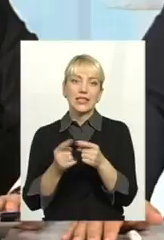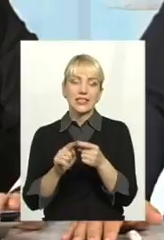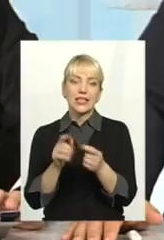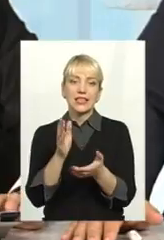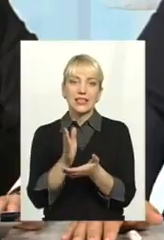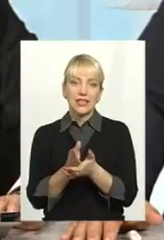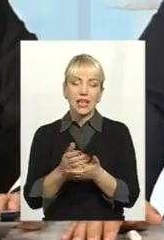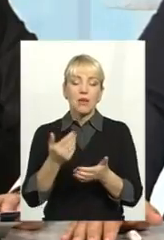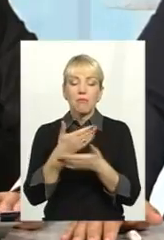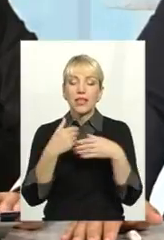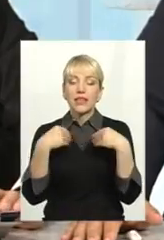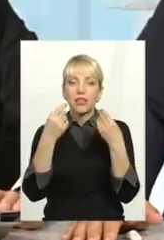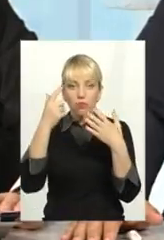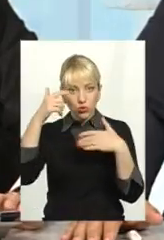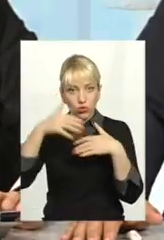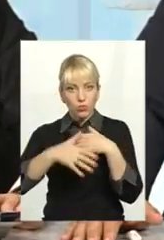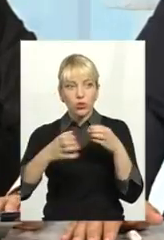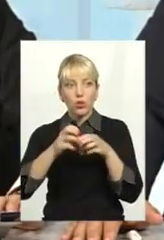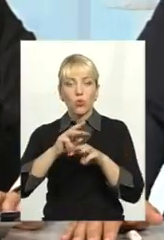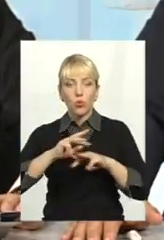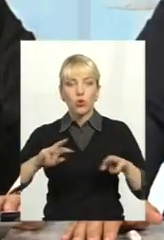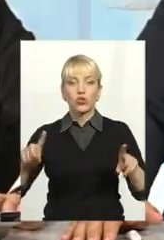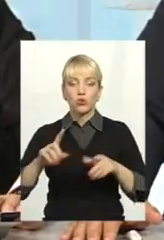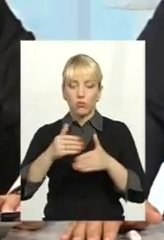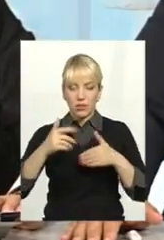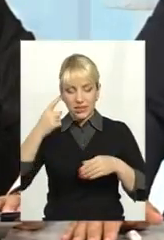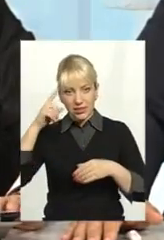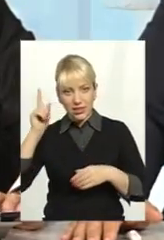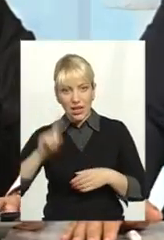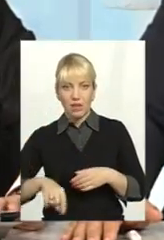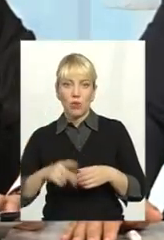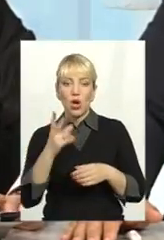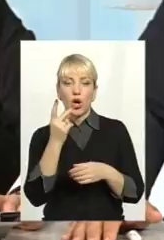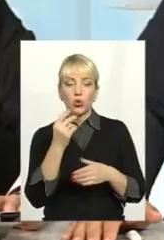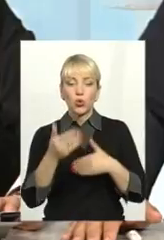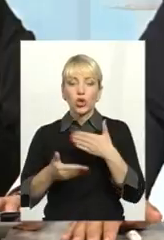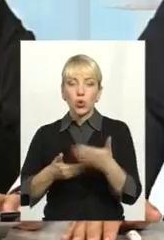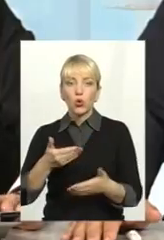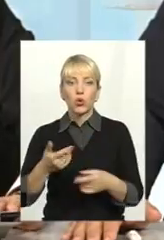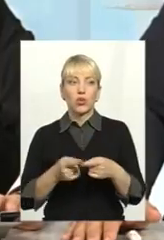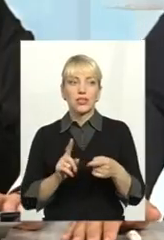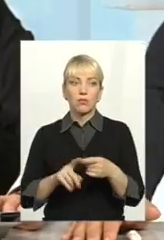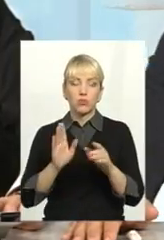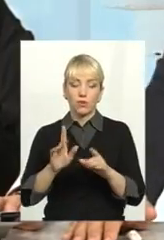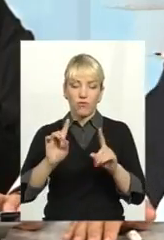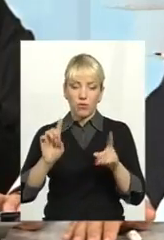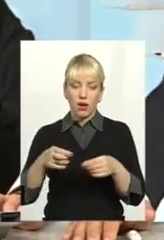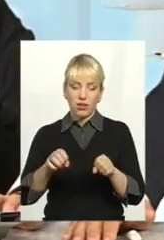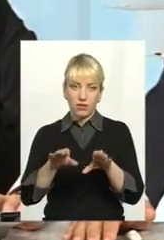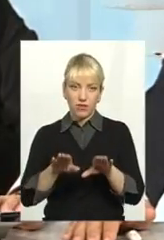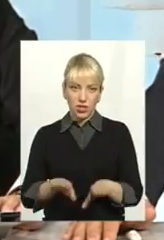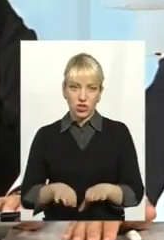Ми даємо зрозуміти уряду, що ми знаємо. Перший крок – те, що ми знаємо, а другий крок – ми будемо вимагати вирішення.